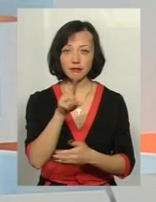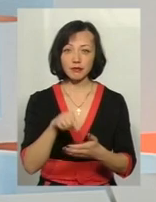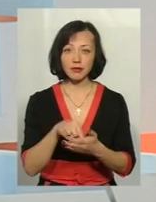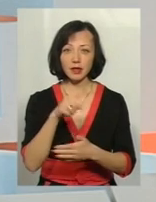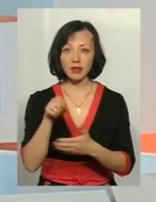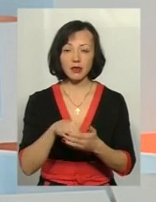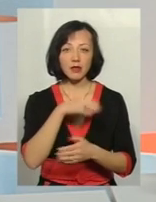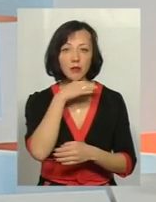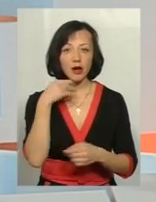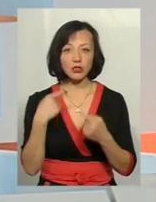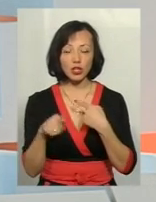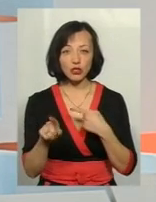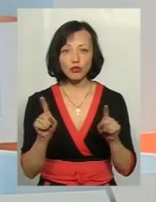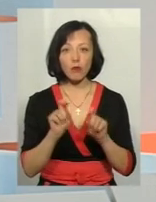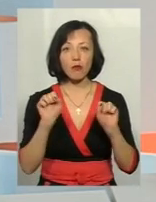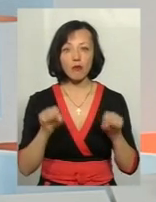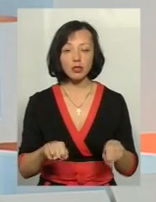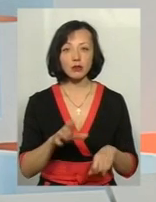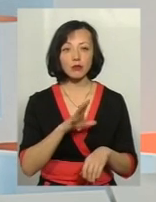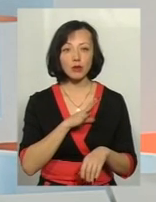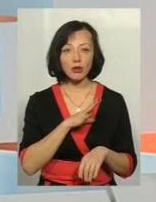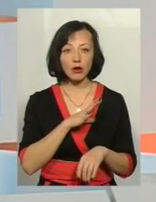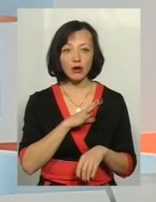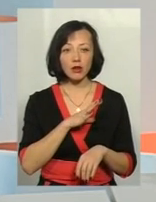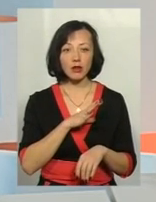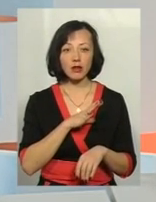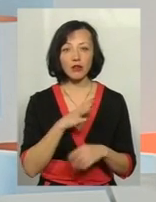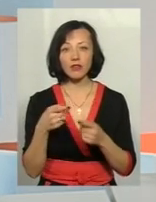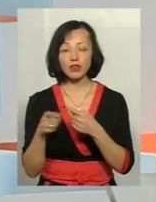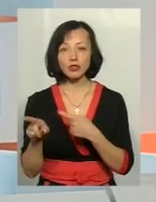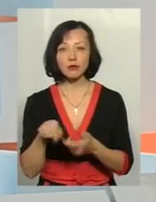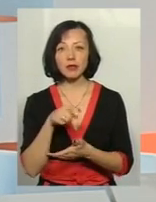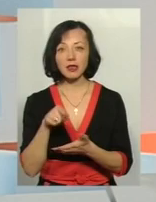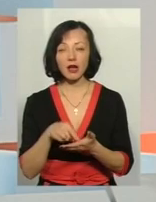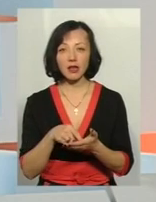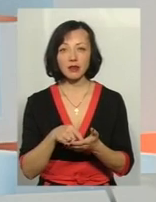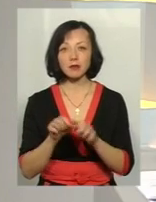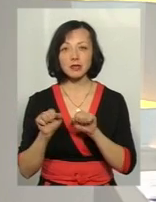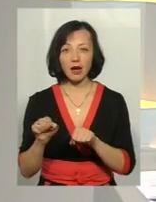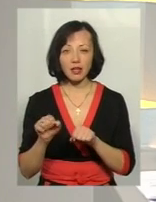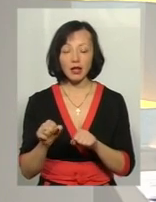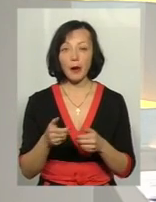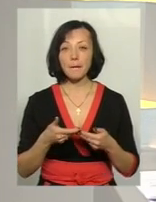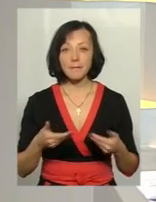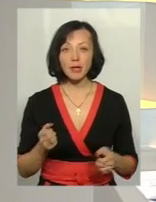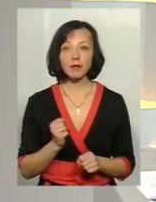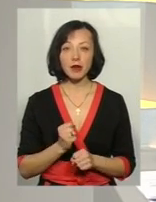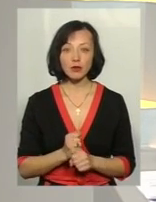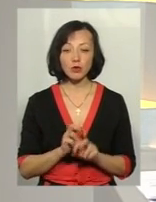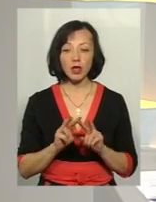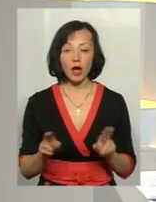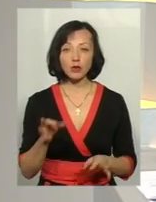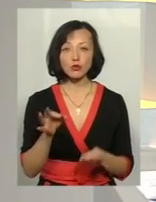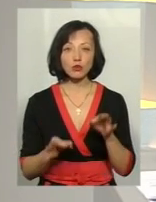інших багато запитань, для того, щоб можна було б інших питанням здійснювати захист. Ми працюємо, як і судова